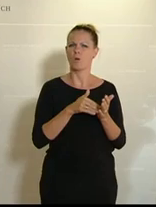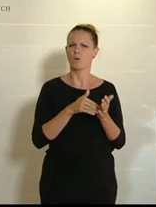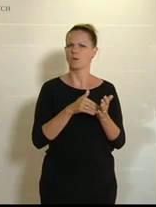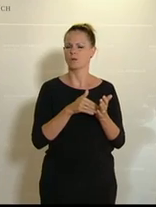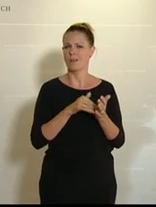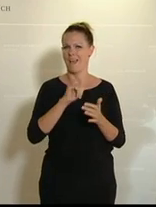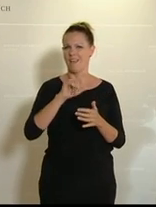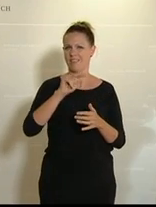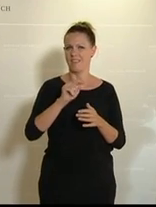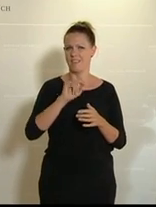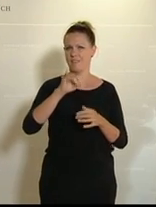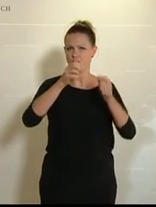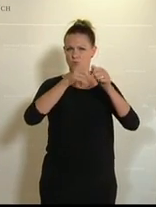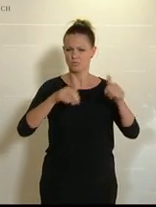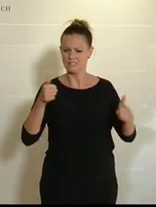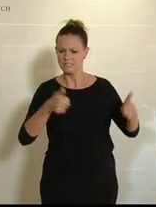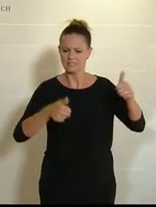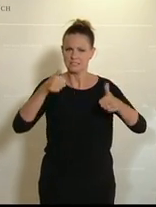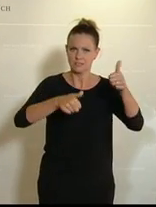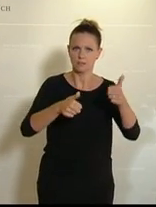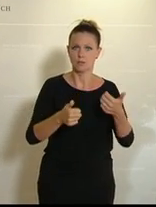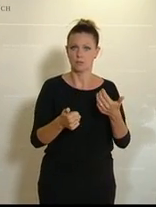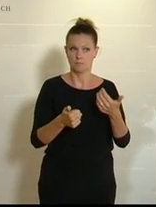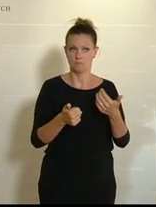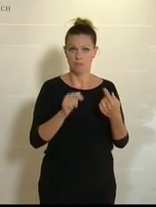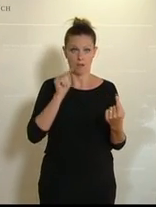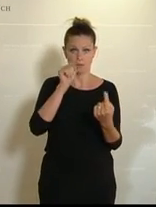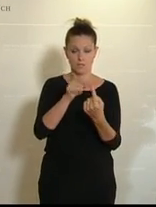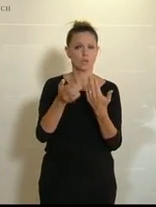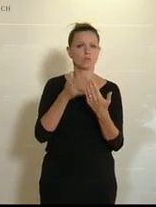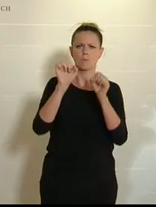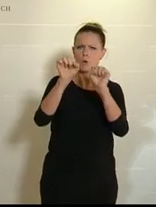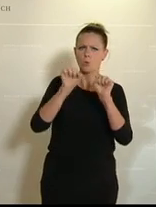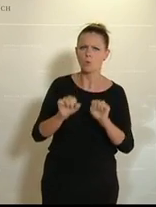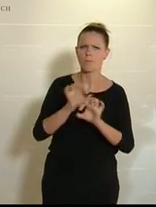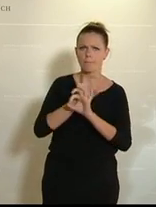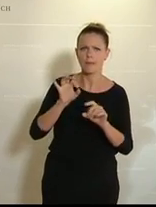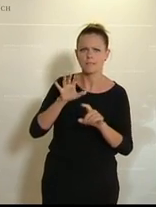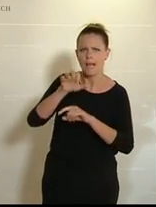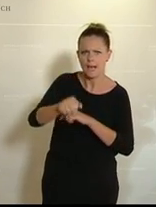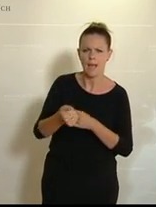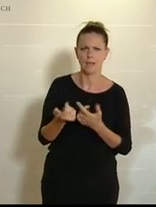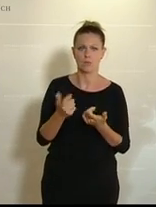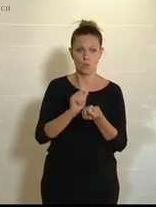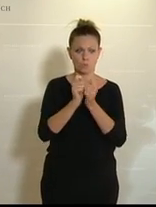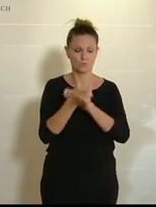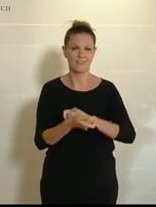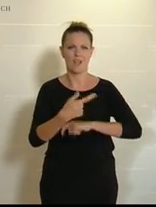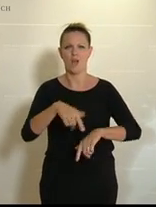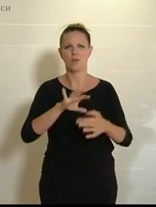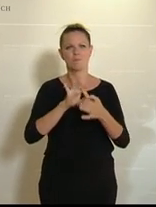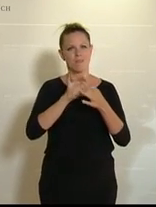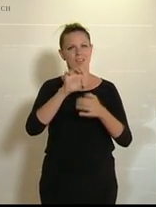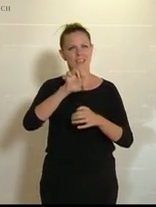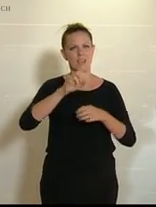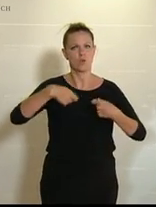auf ihre IT-Infrastruktur. Sei es, um Kunden besser erreichen zu können, also Umstellung verstärkt auch in Richtung E